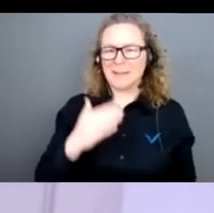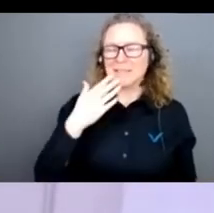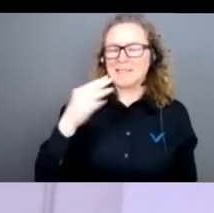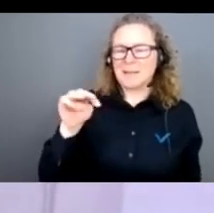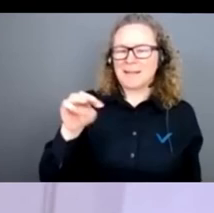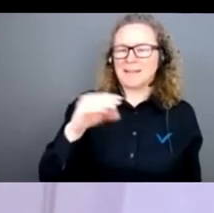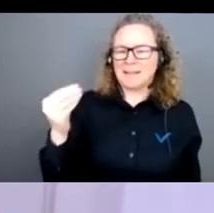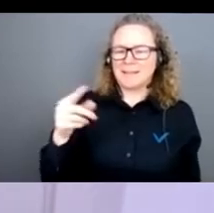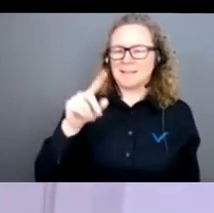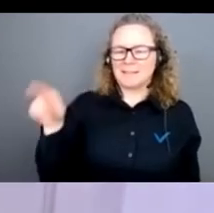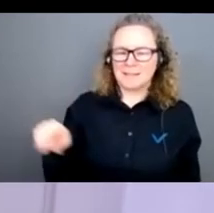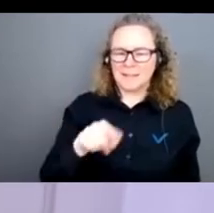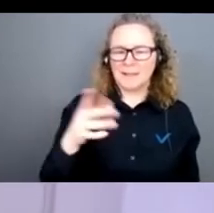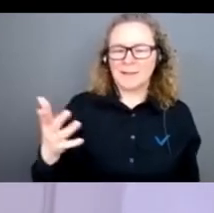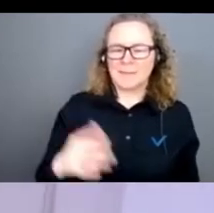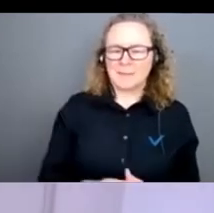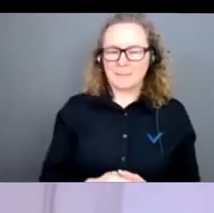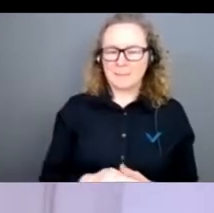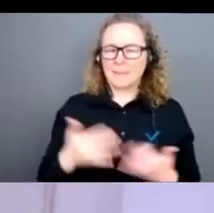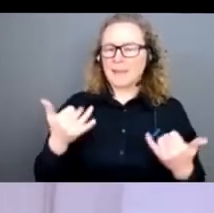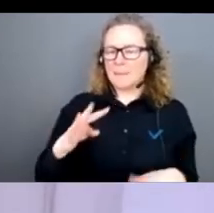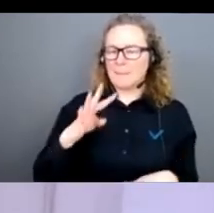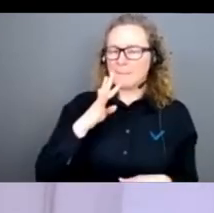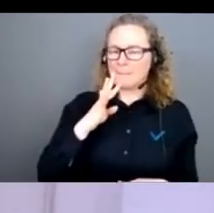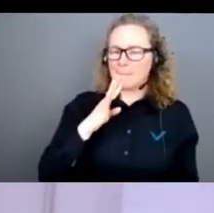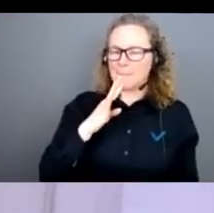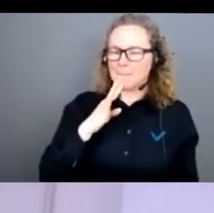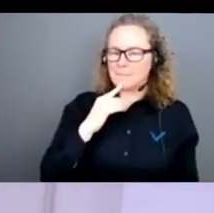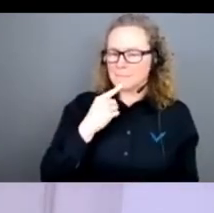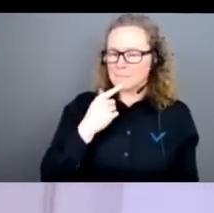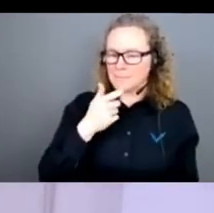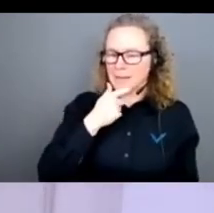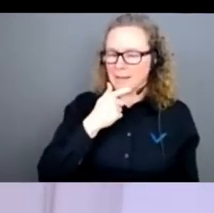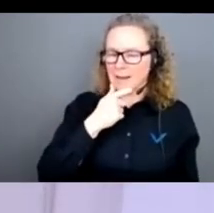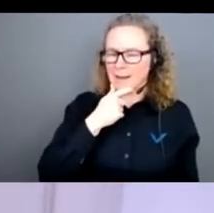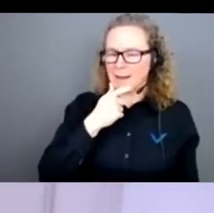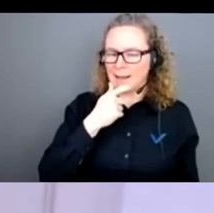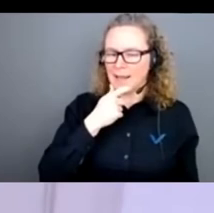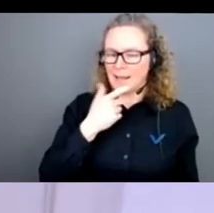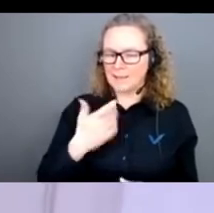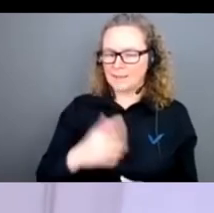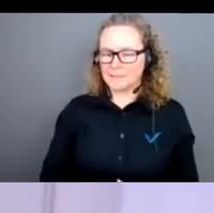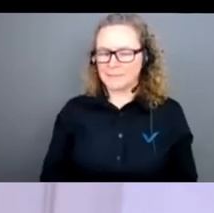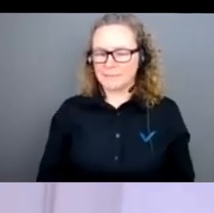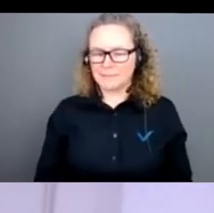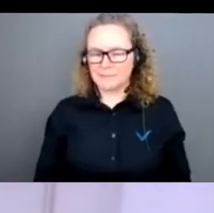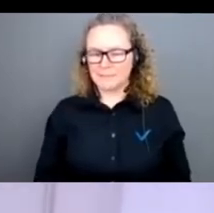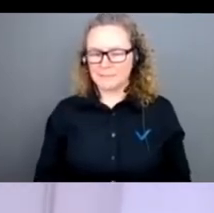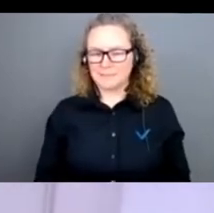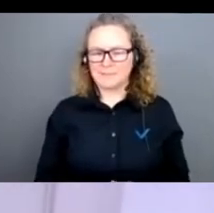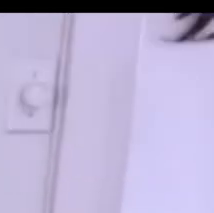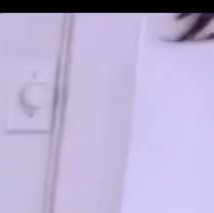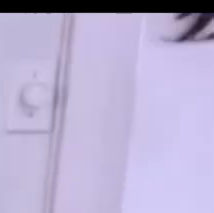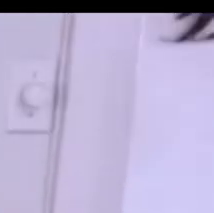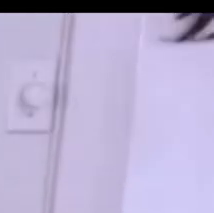Martin, Elie, and Valérie for organising this. And, of course, to Renan for putting together this fantastic collection. I